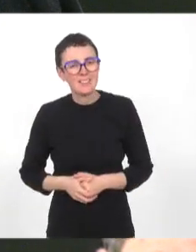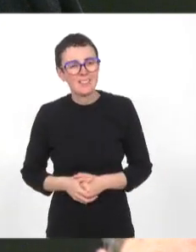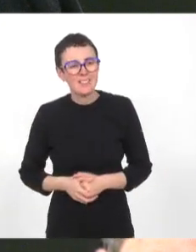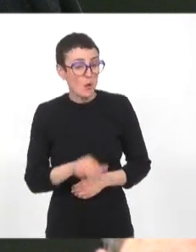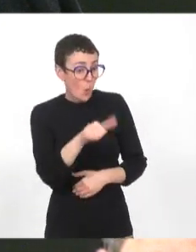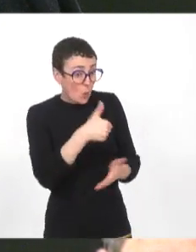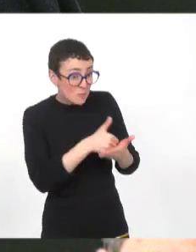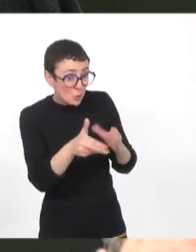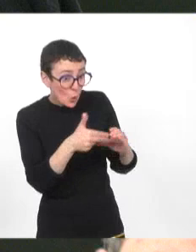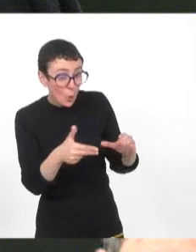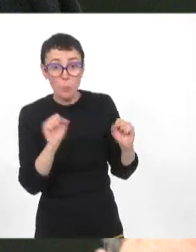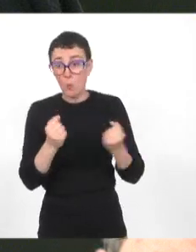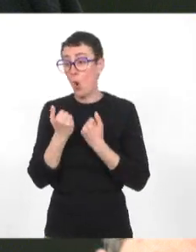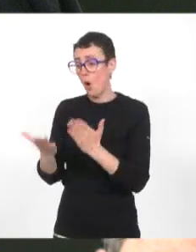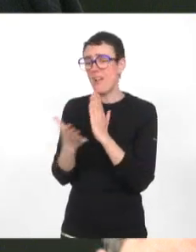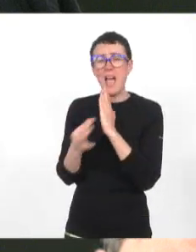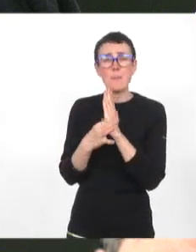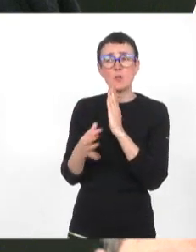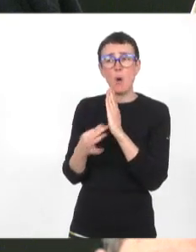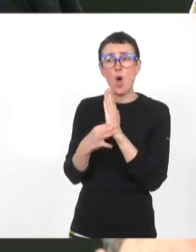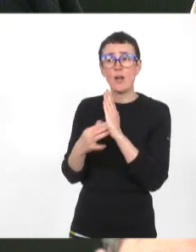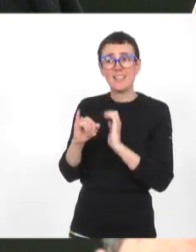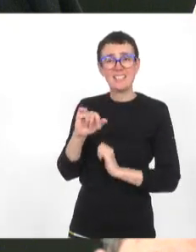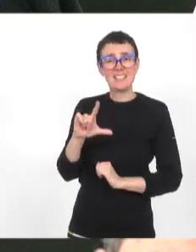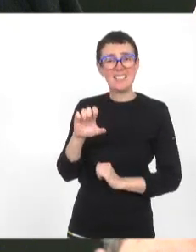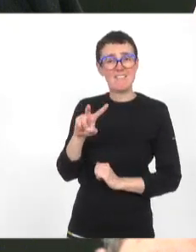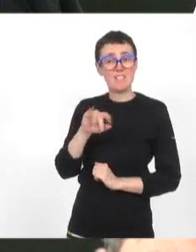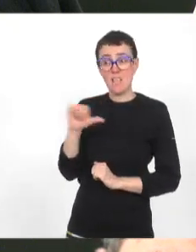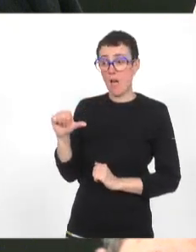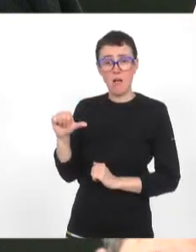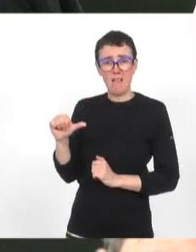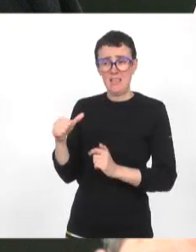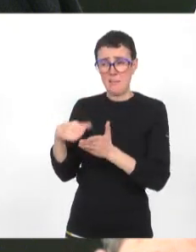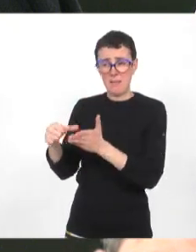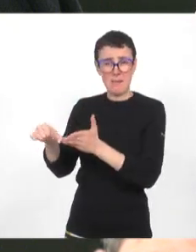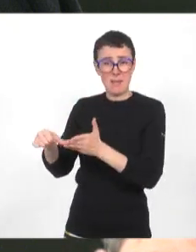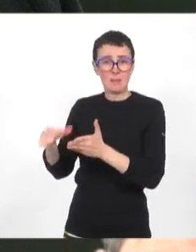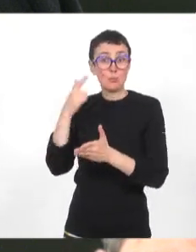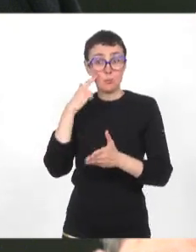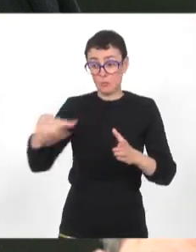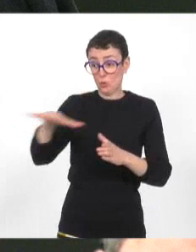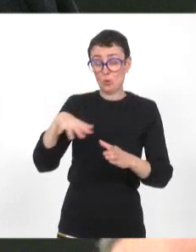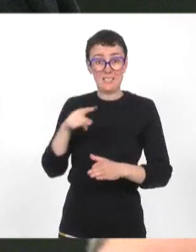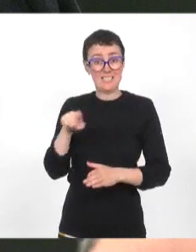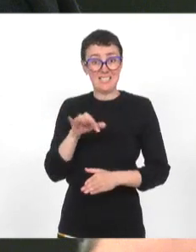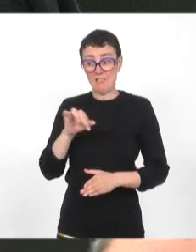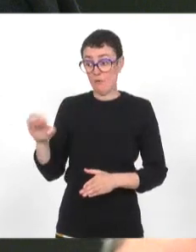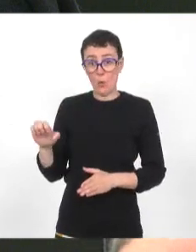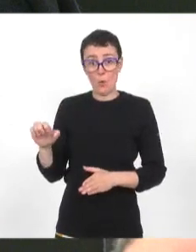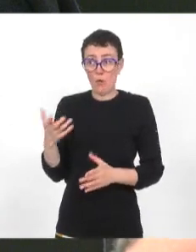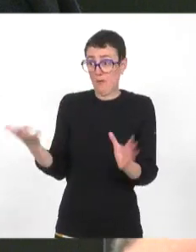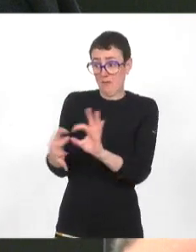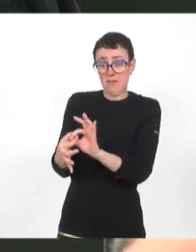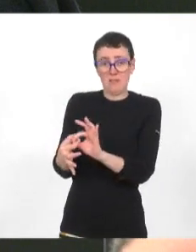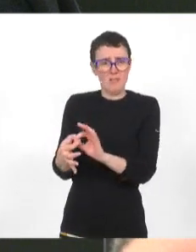de milliers d'abonnements annuels ILEVIA pour notamment accompagner la mise en place de la ZFE. Vraiment, ne comprend pas le sens des priorités de la MEL.